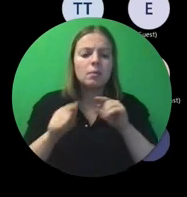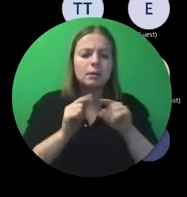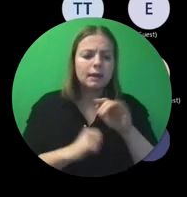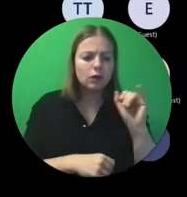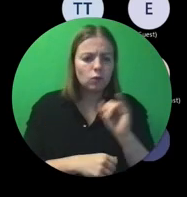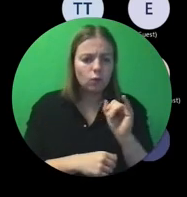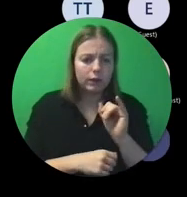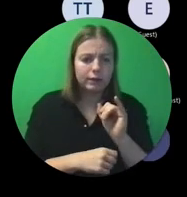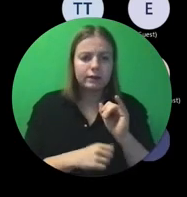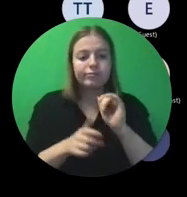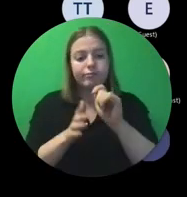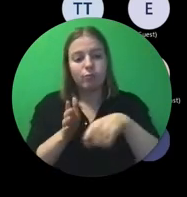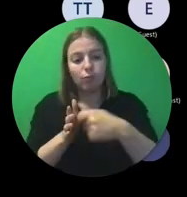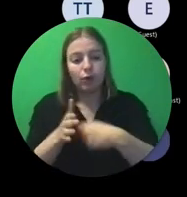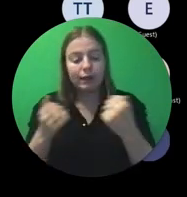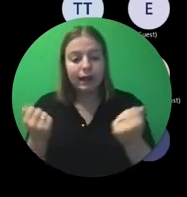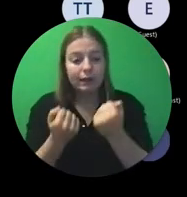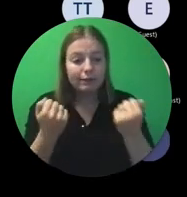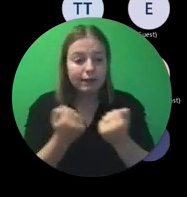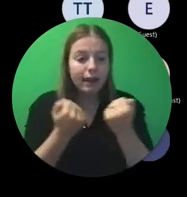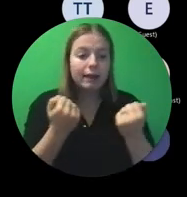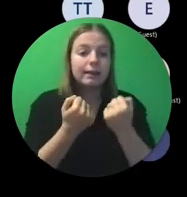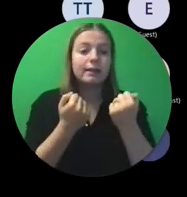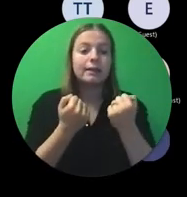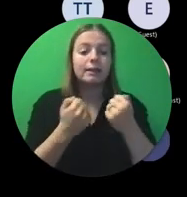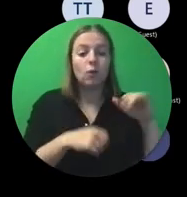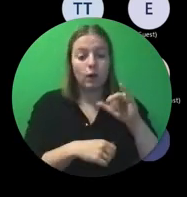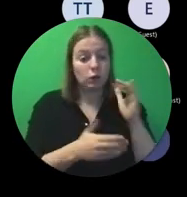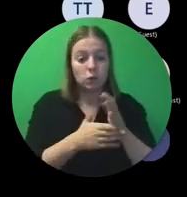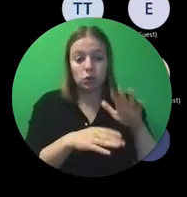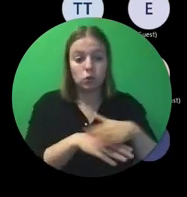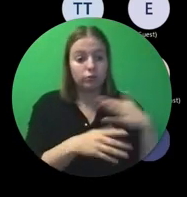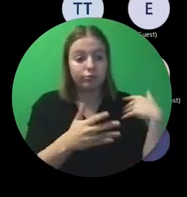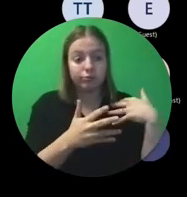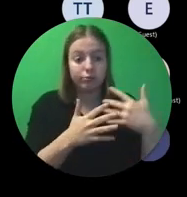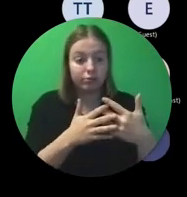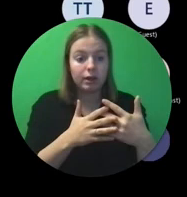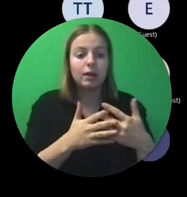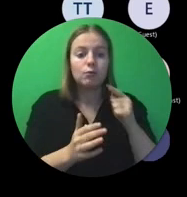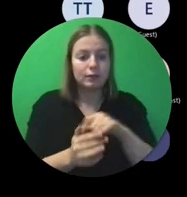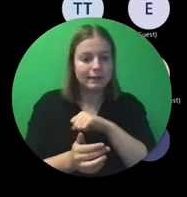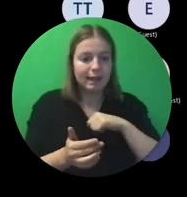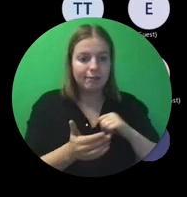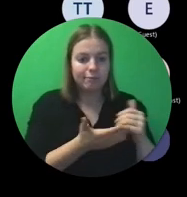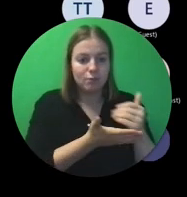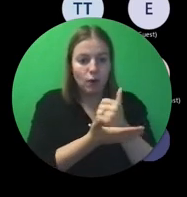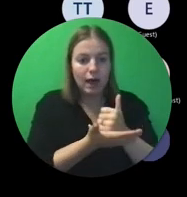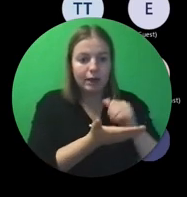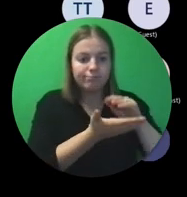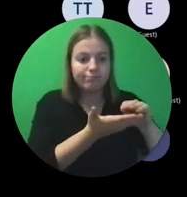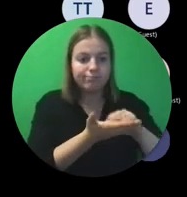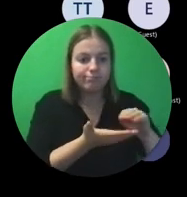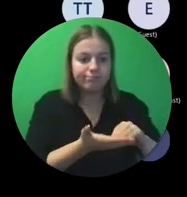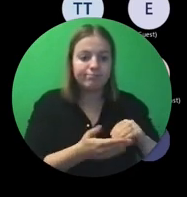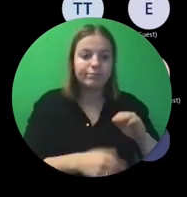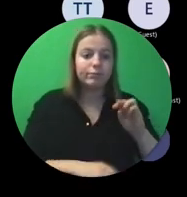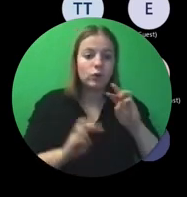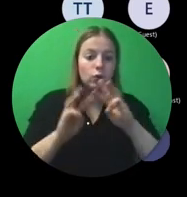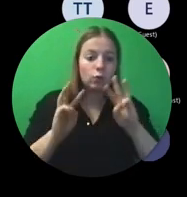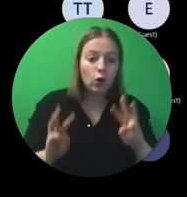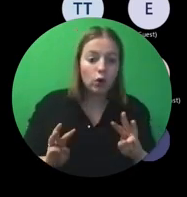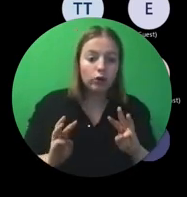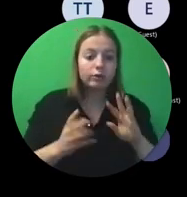dus dat je je projectactiviteiten, wat je allemaal gedaan hebt, zelf gaat moeten bijhouden. In Word, Excel,